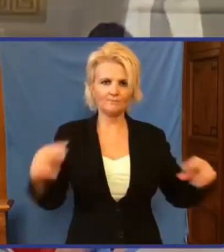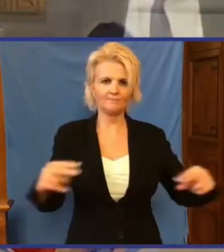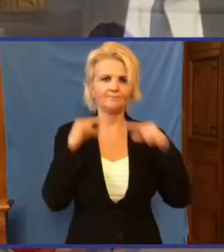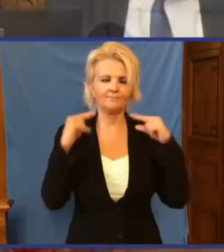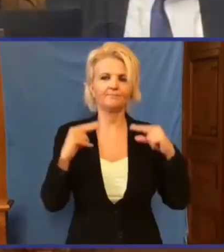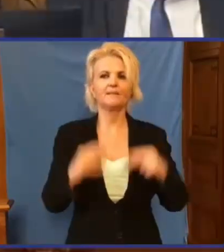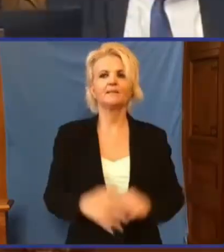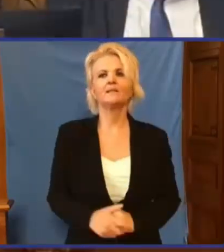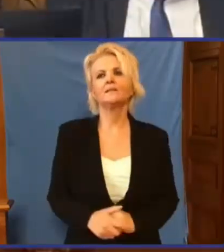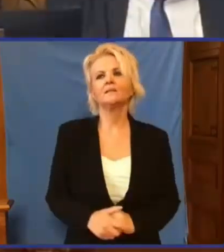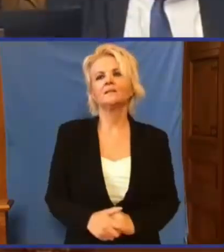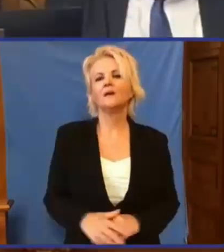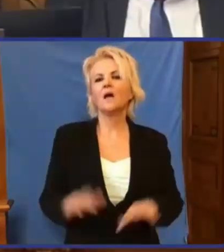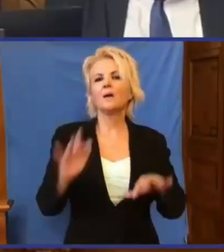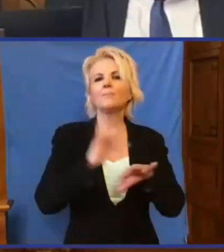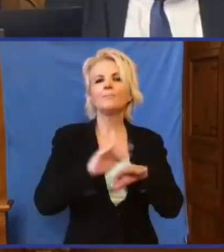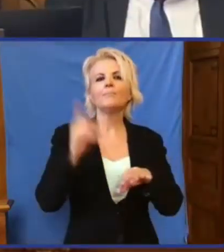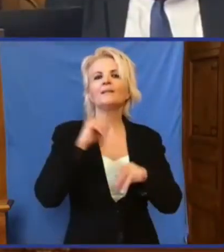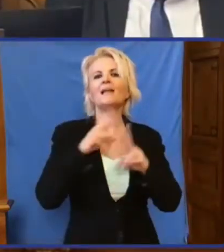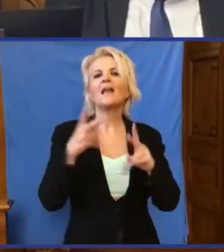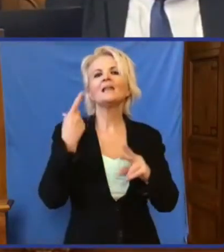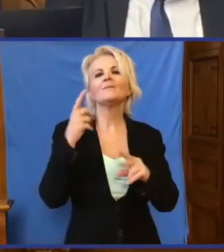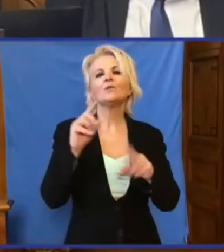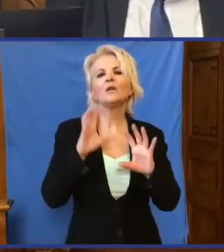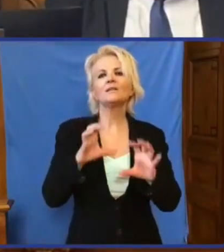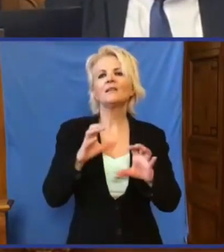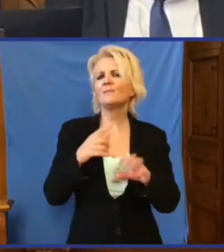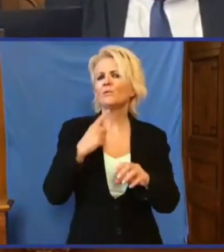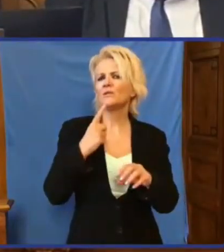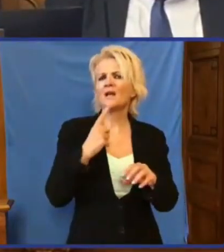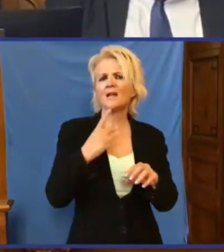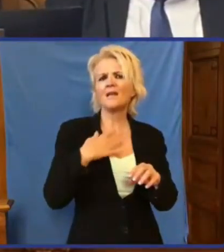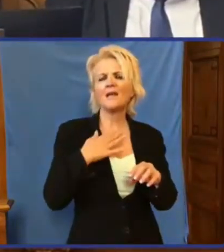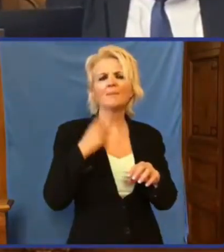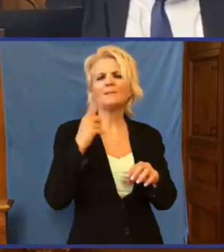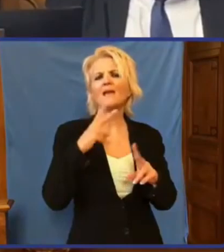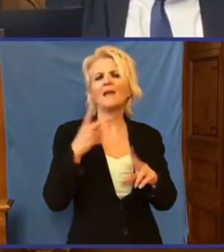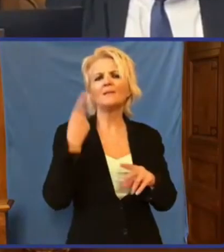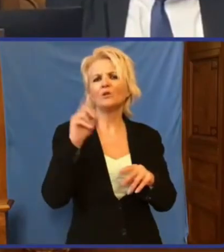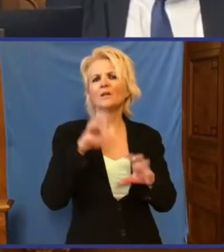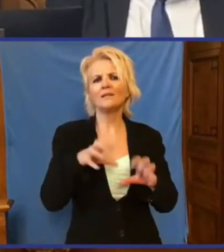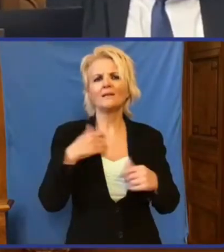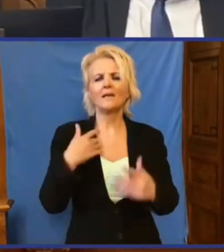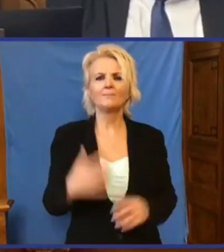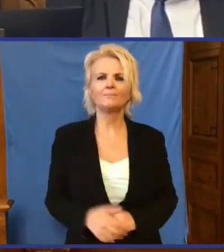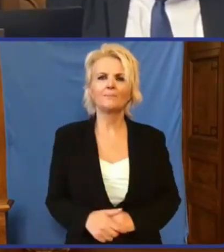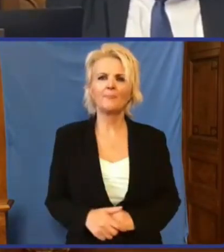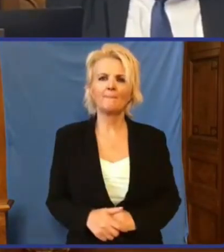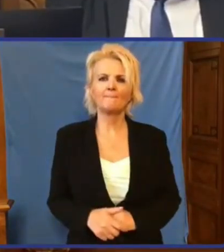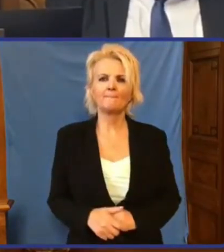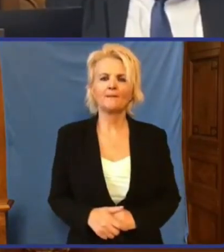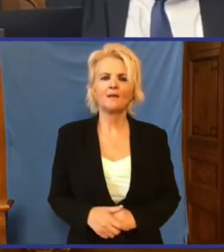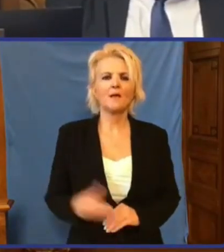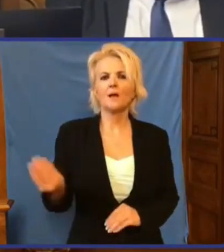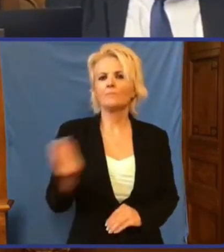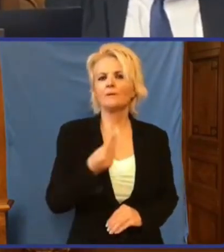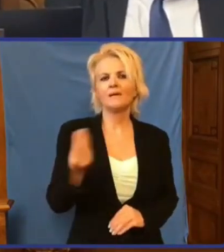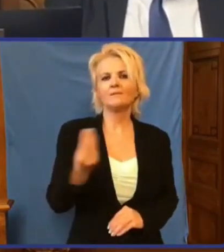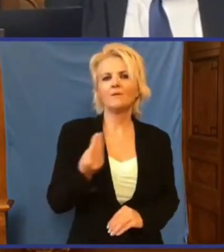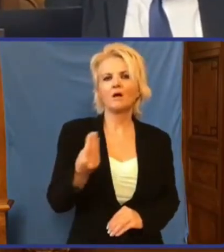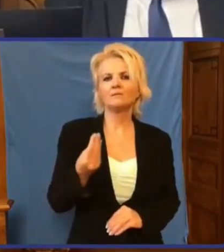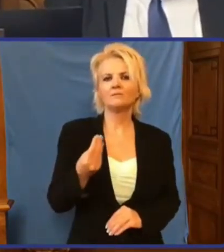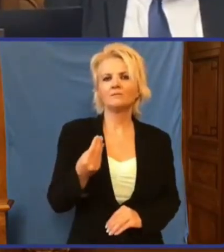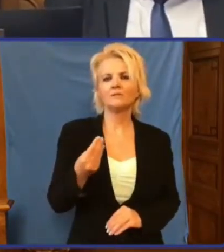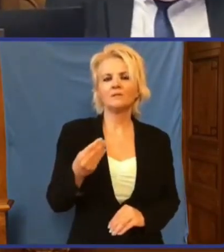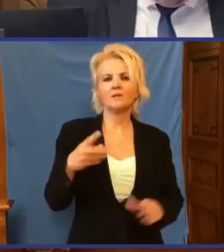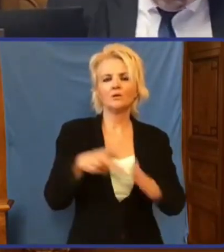Bocsánat, Benke Zsolt képviselő, mit kellett volna tegyünk ön szerint, tesik elmondani nekem? Mit kellett volna tegyünk? Jó, tehát miért van az, hogy ezek a